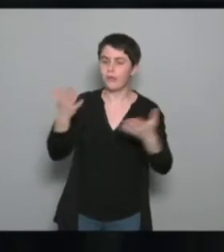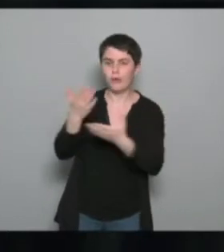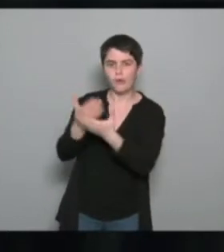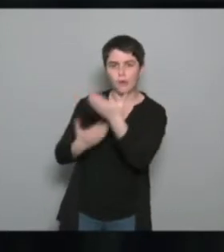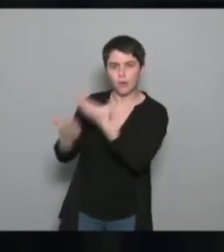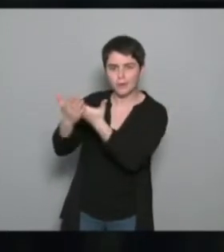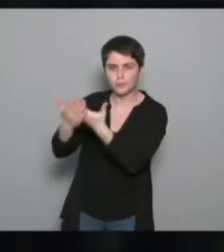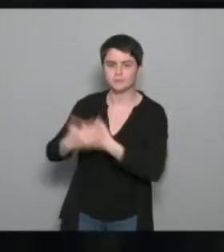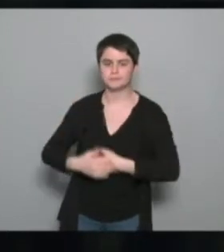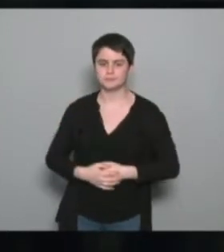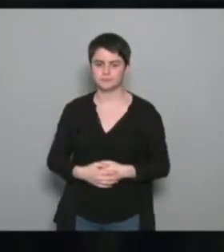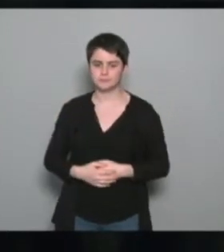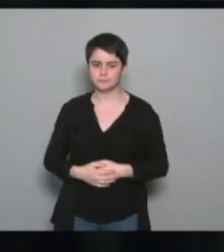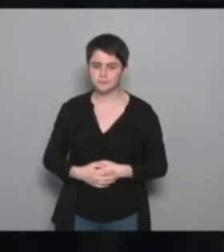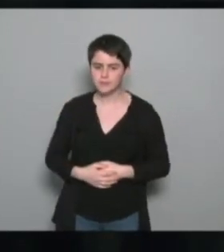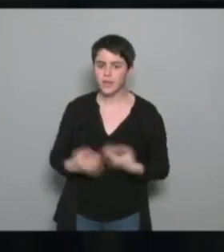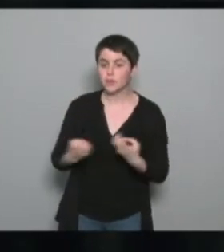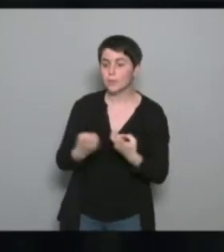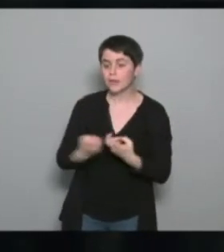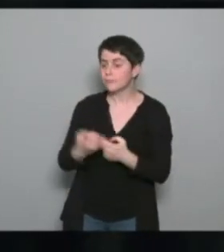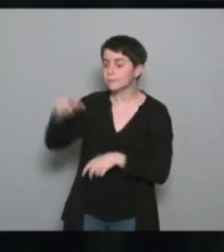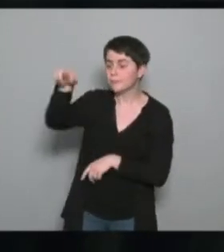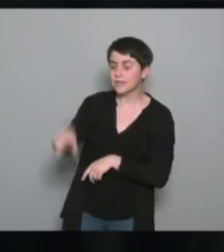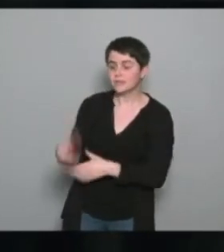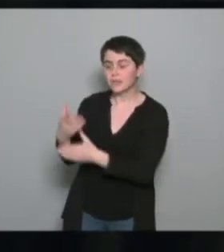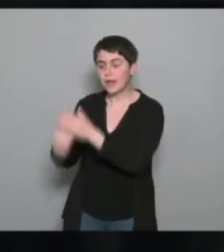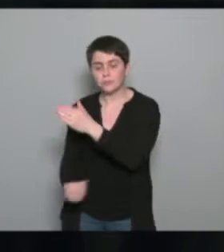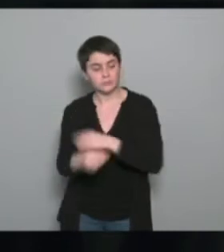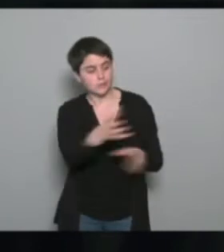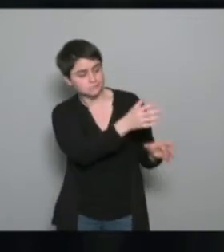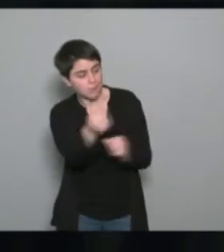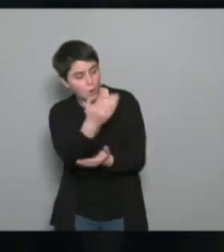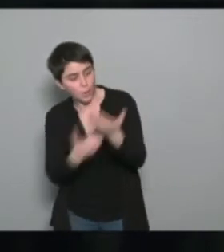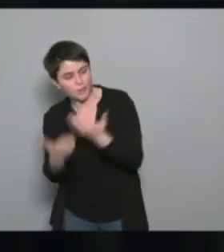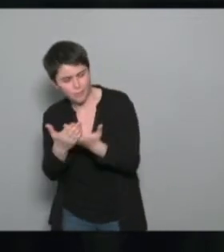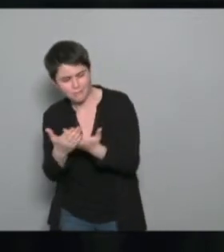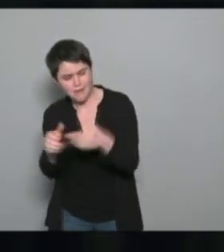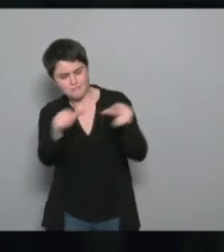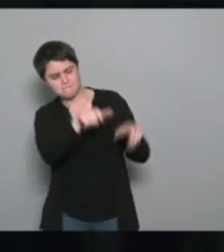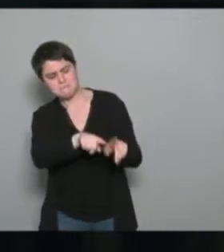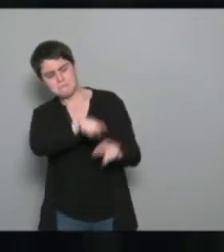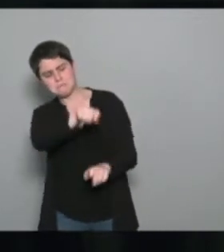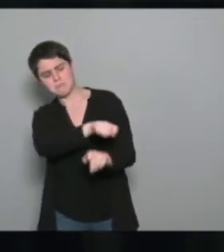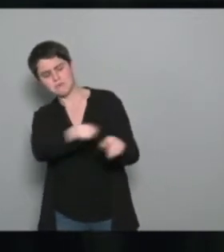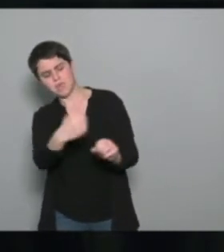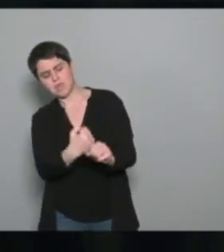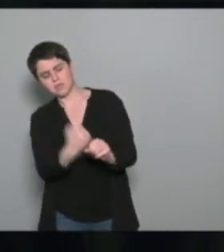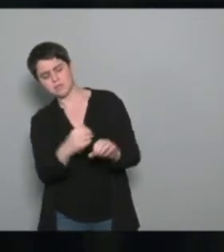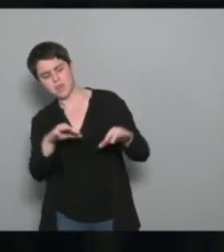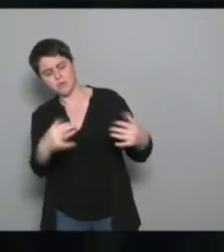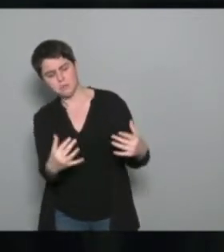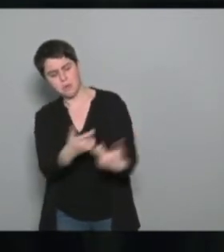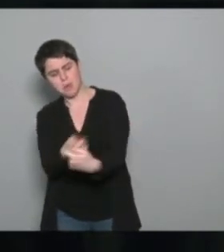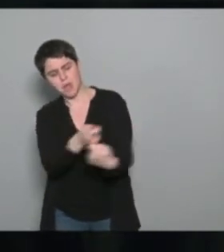quand on a des éducateurs remplaçants sur une certaine période, ça permet aussi de pouvoir vérifier la manière d'appréhender les